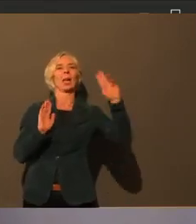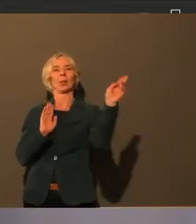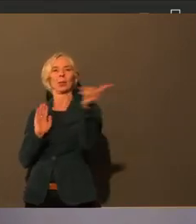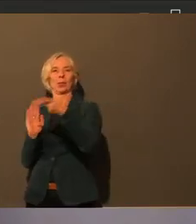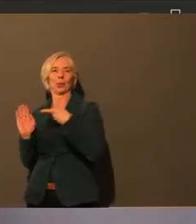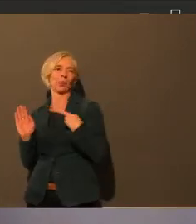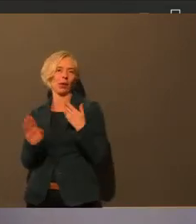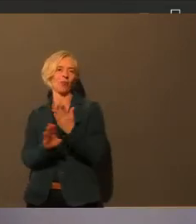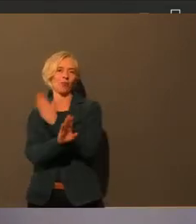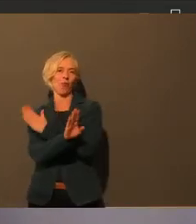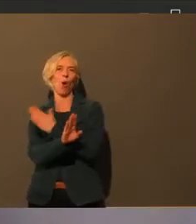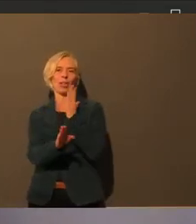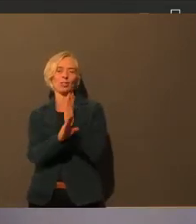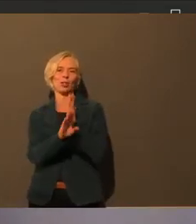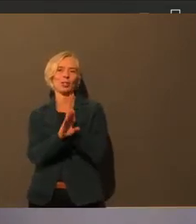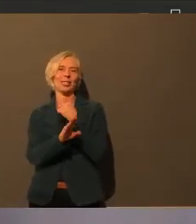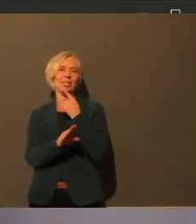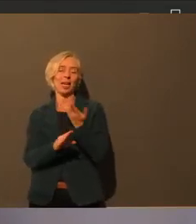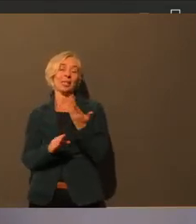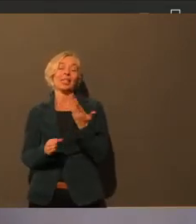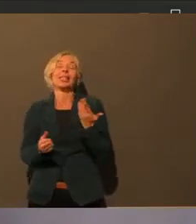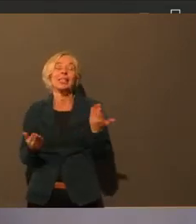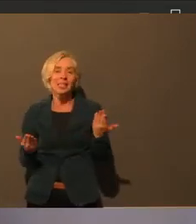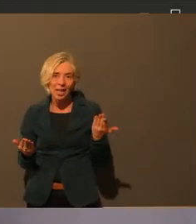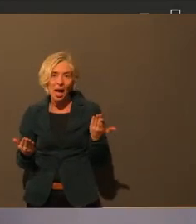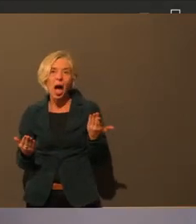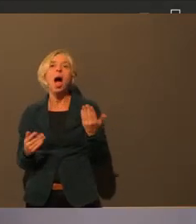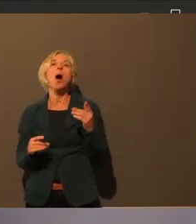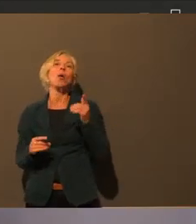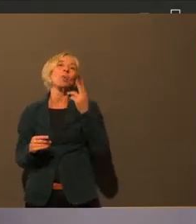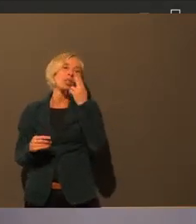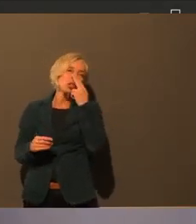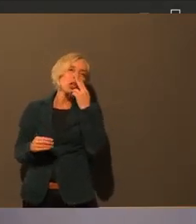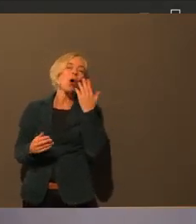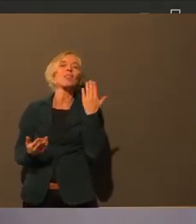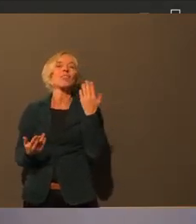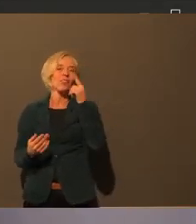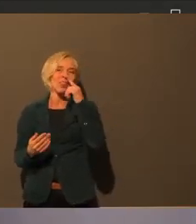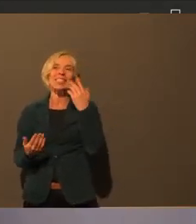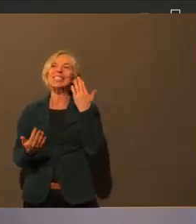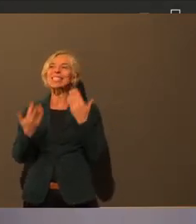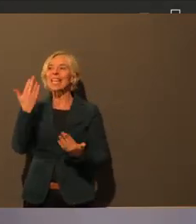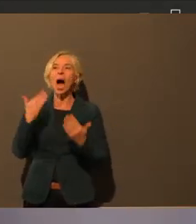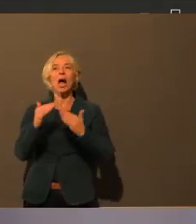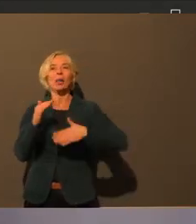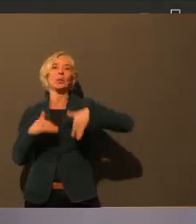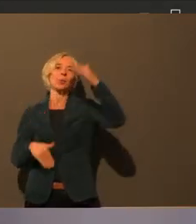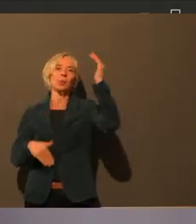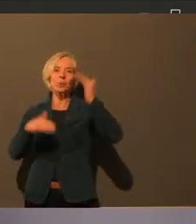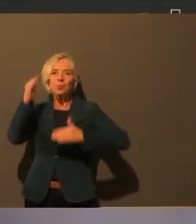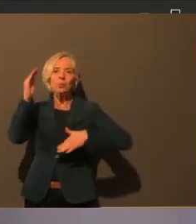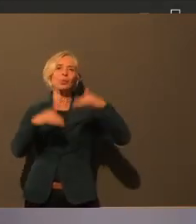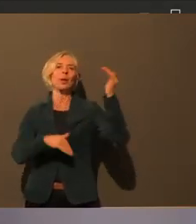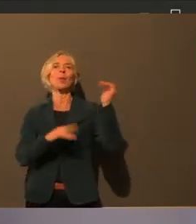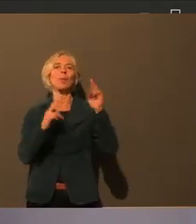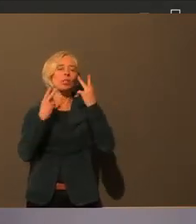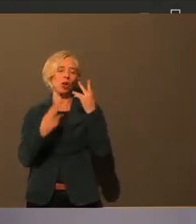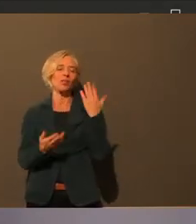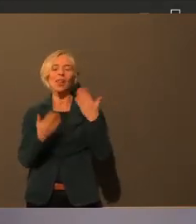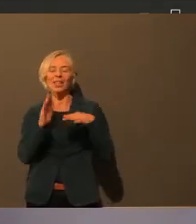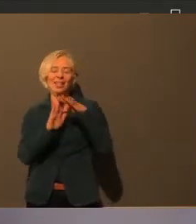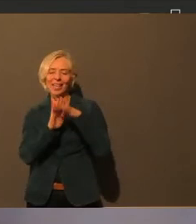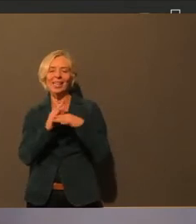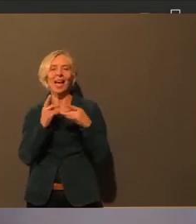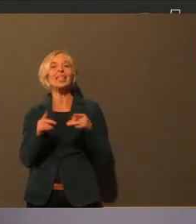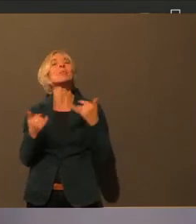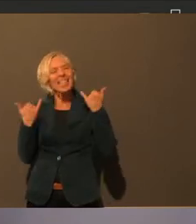das weiß man ja immer nicht, wenn wir mit einmal in der Inzidenz wieder extrem nach oben schießen würden, dann kann es sein, dass man natürlich wieder noch andere Regelungen braucht. Aber